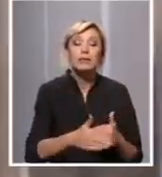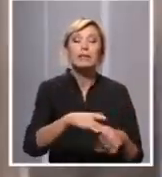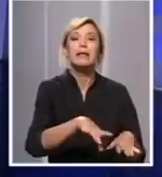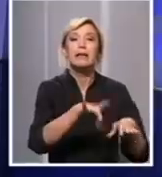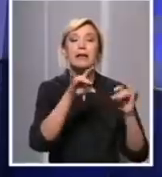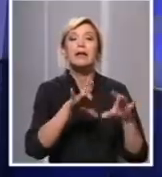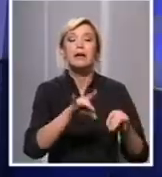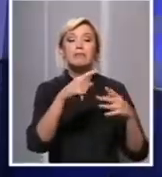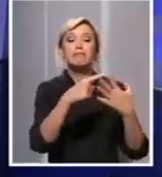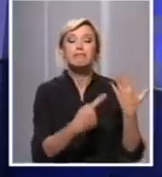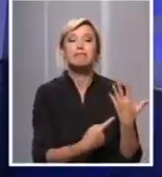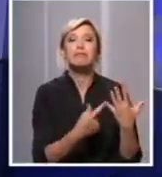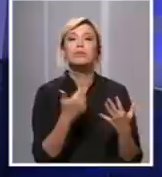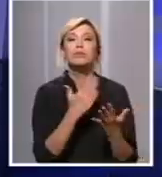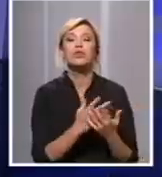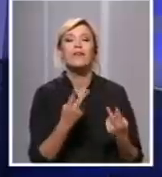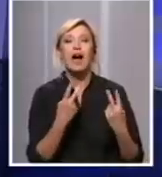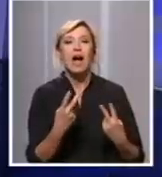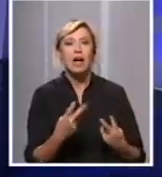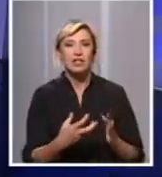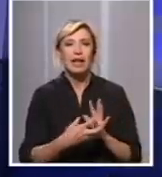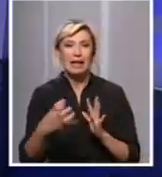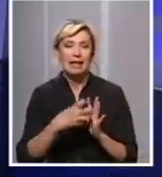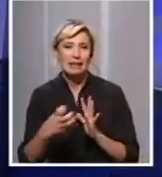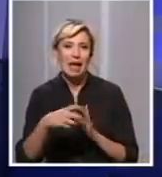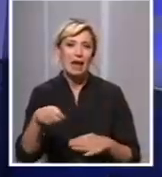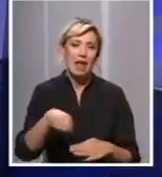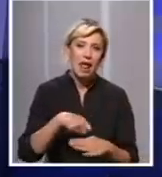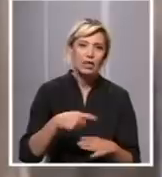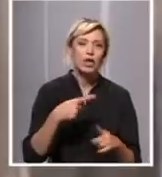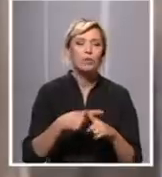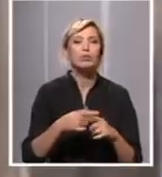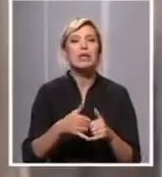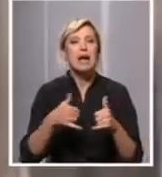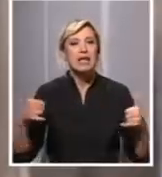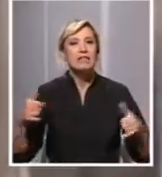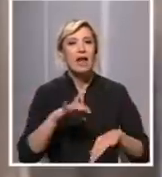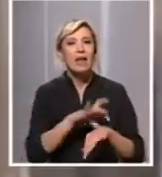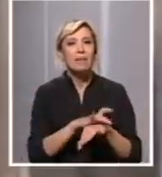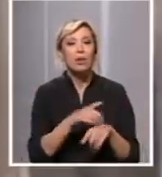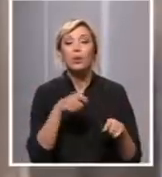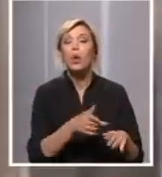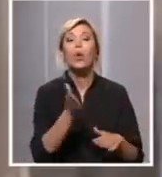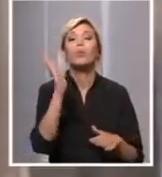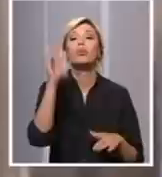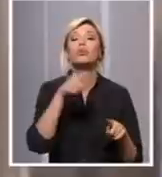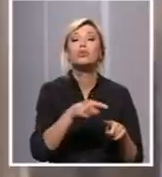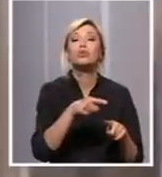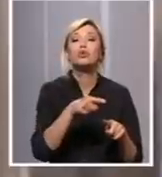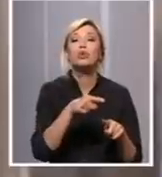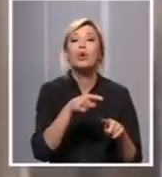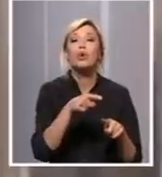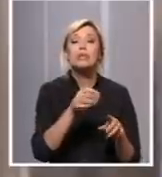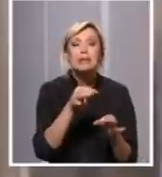za dalje lečenje i za dalji napredak medicine u toj oblasti. Budućnost medicine jeste u imunologiji, u mikrobiologiji